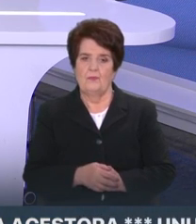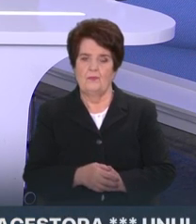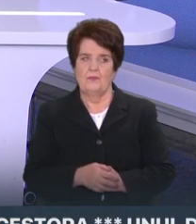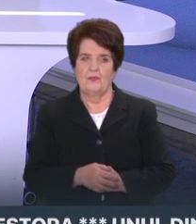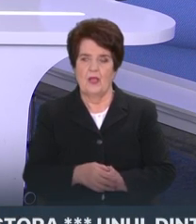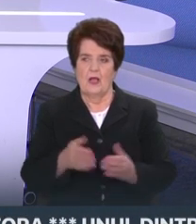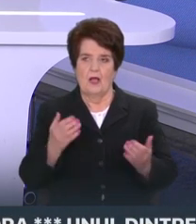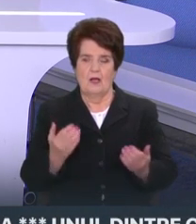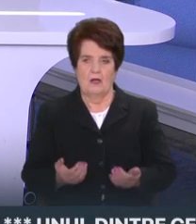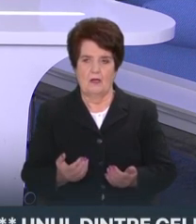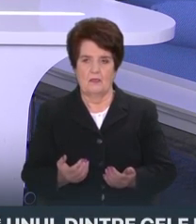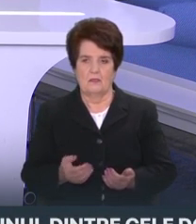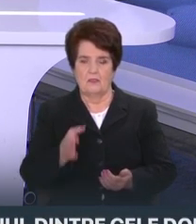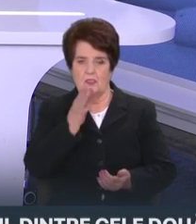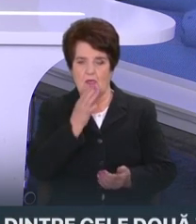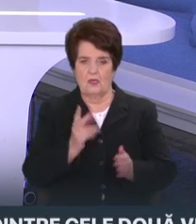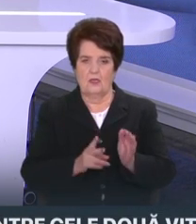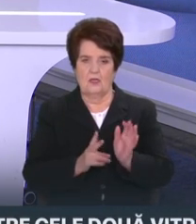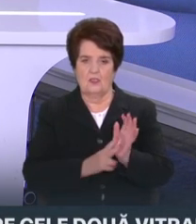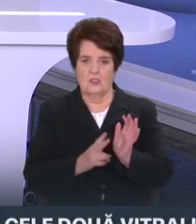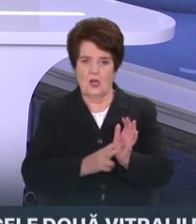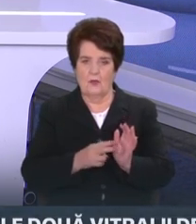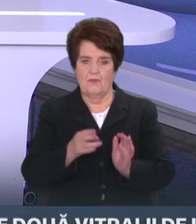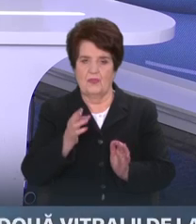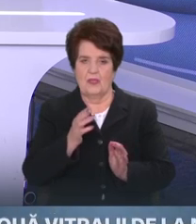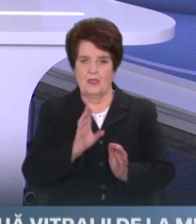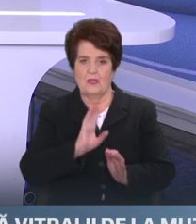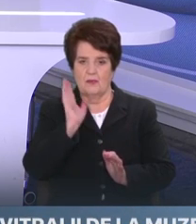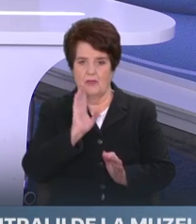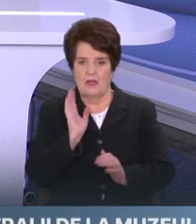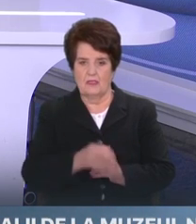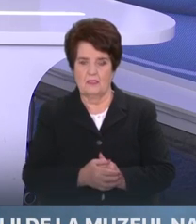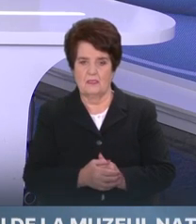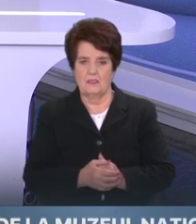Astăzi, începând cu ora 7 dimineața, este deficit de energie electrică.